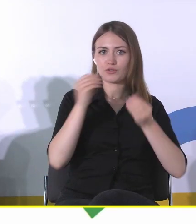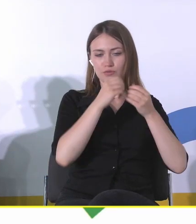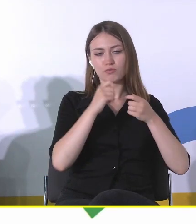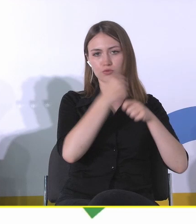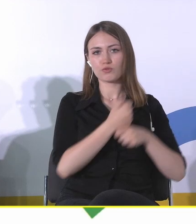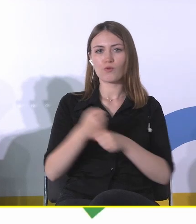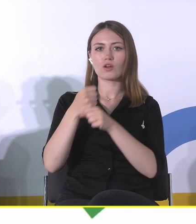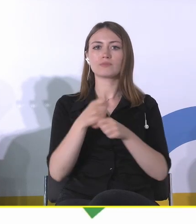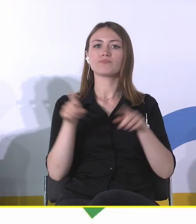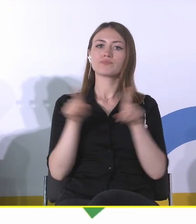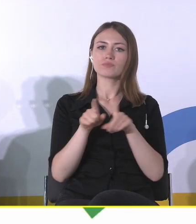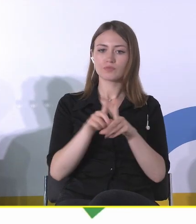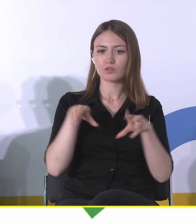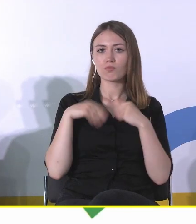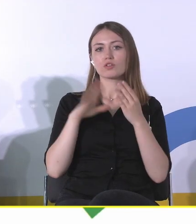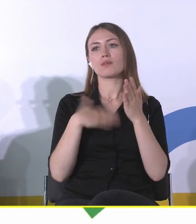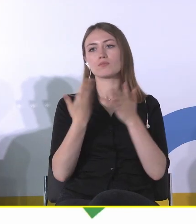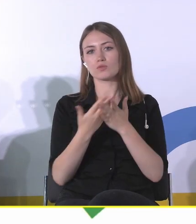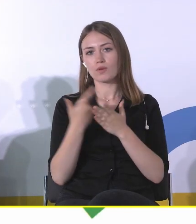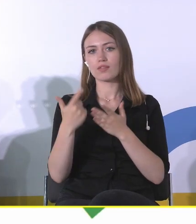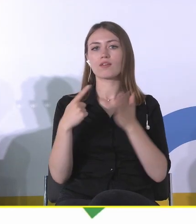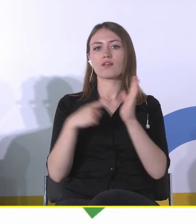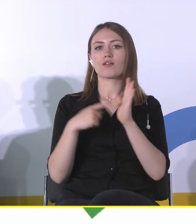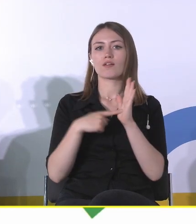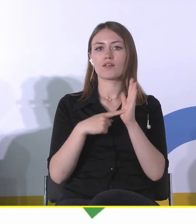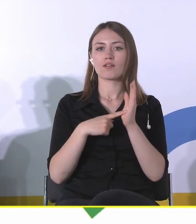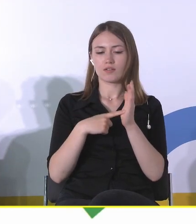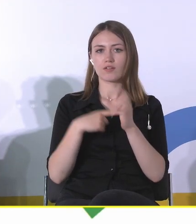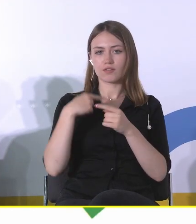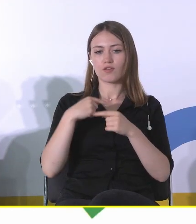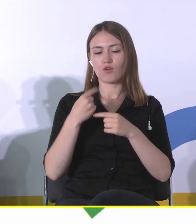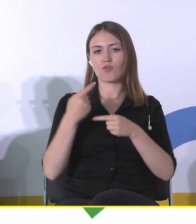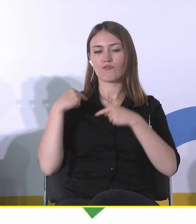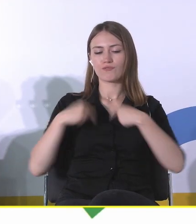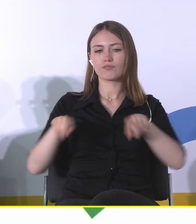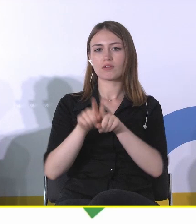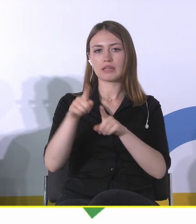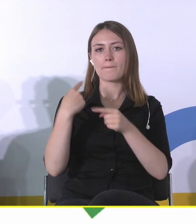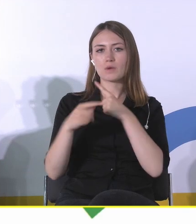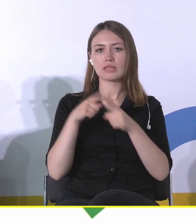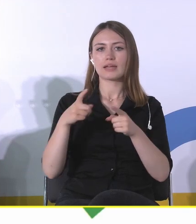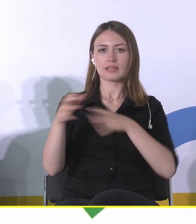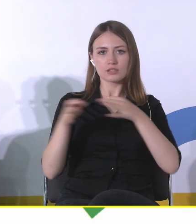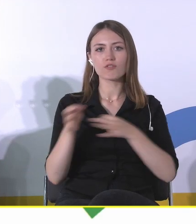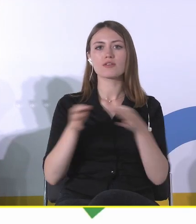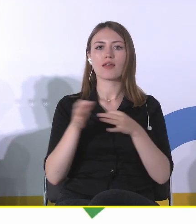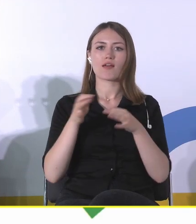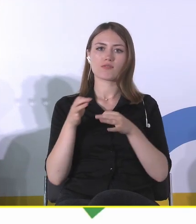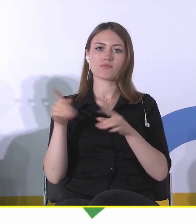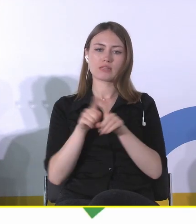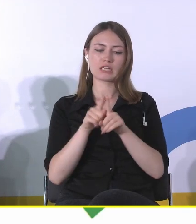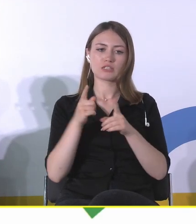realizowana na przykład, narzucana w wyniku realizacji jakiejś polityki historycznej, czy historyczno-konserwatorskiej. Ona może być budowana